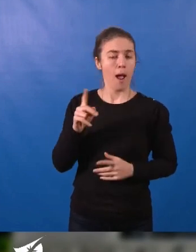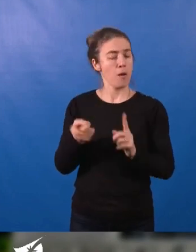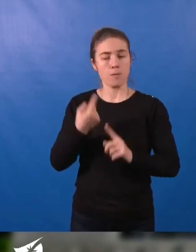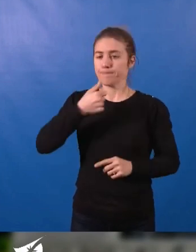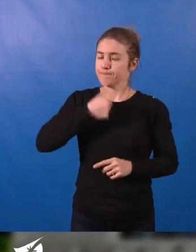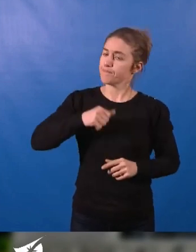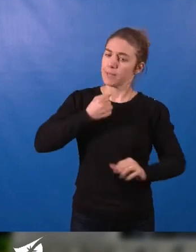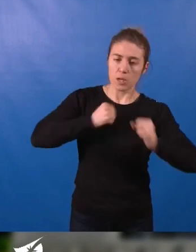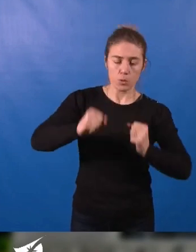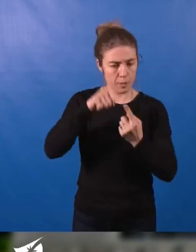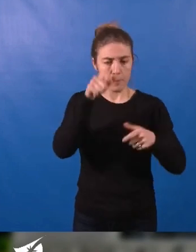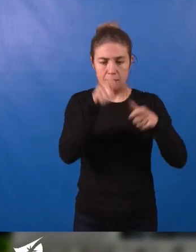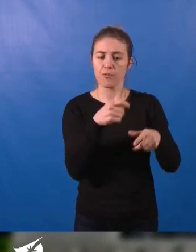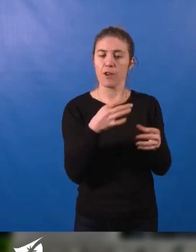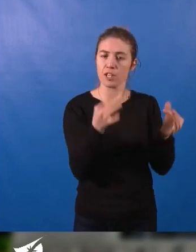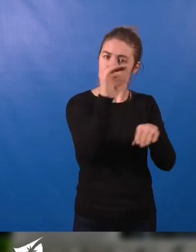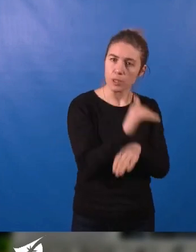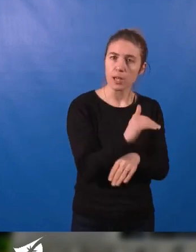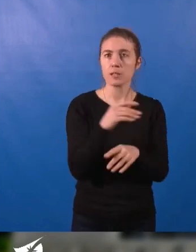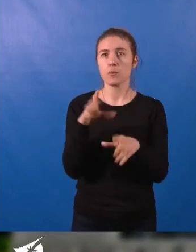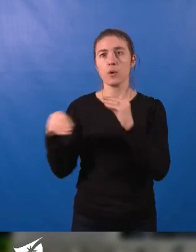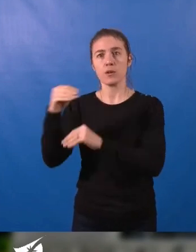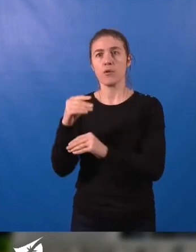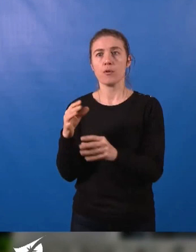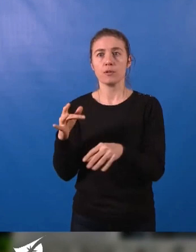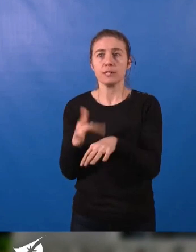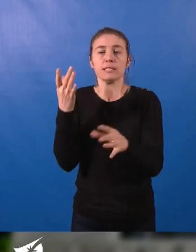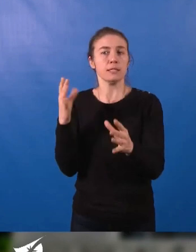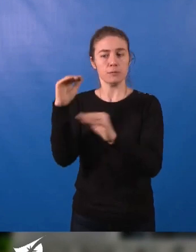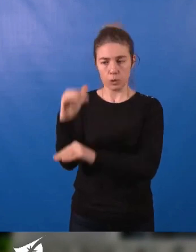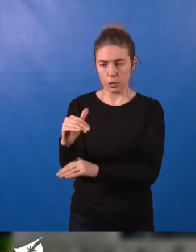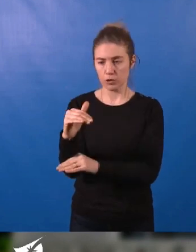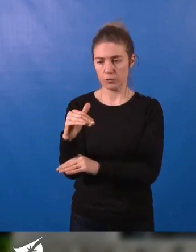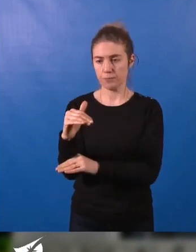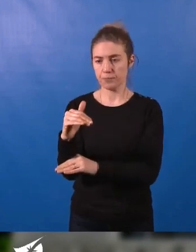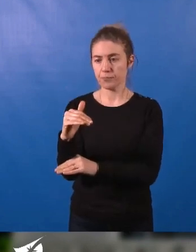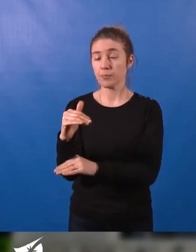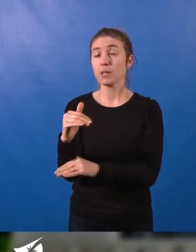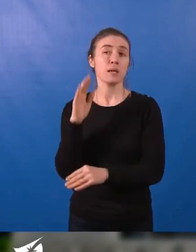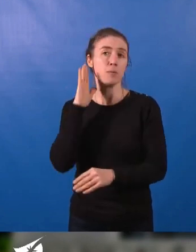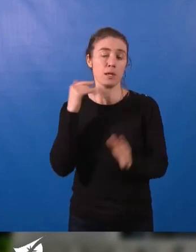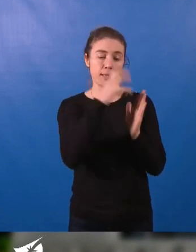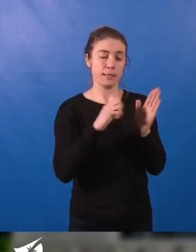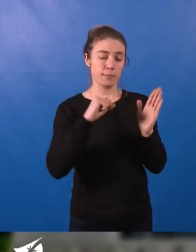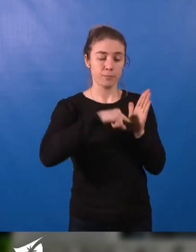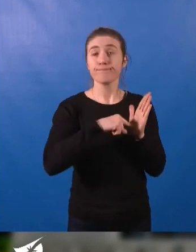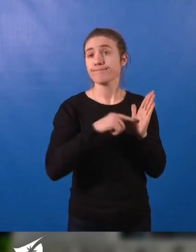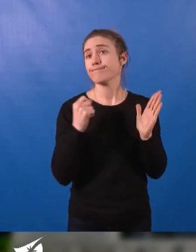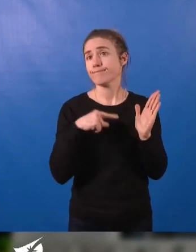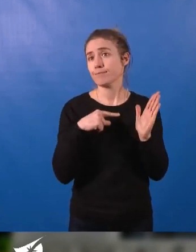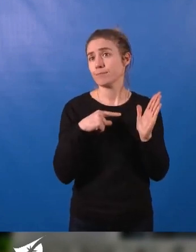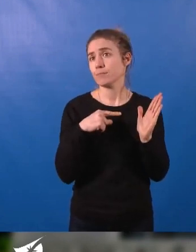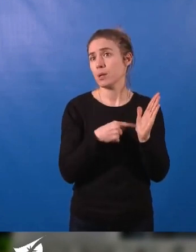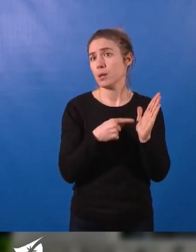les plus fragiles et les populations les plus vulnérables. C'est tout le sens de cette délibération qui vise à répondre aux